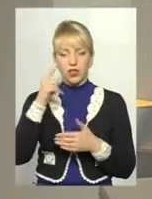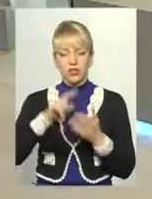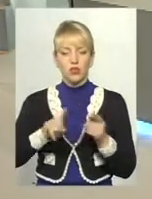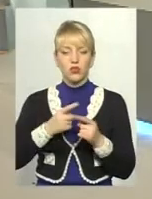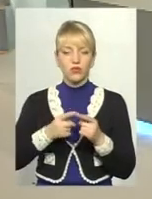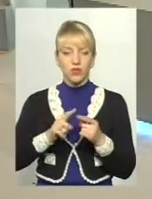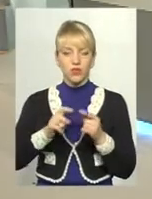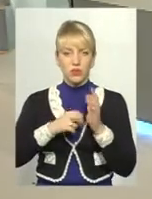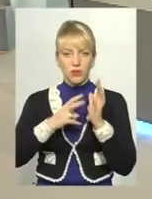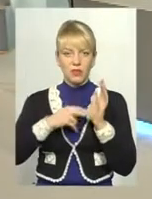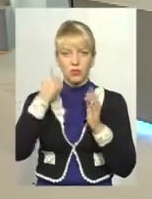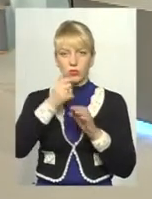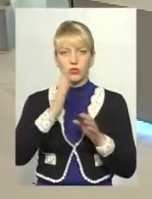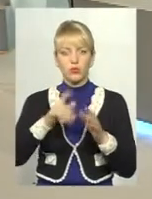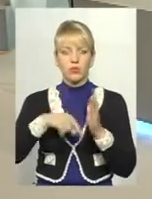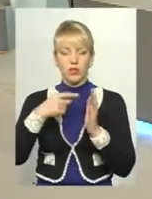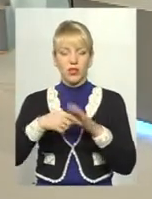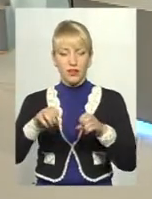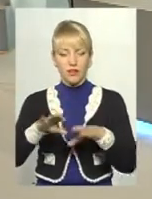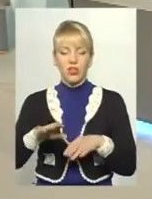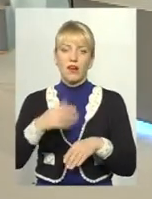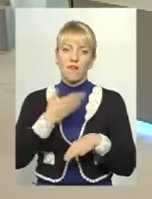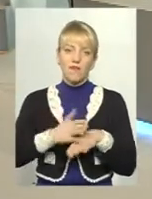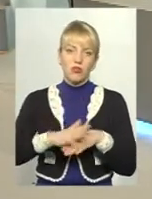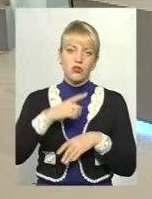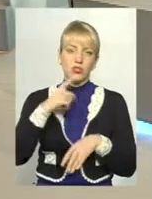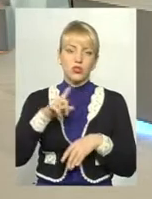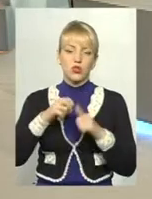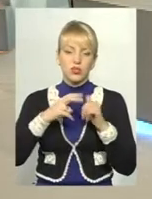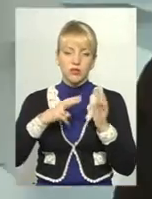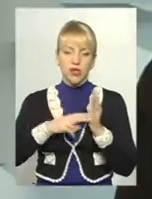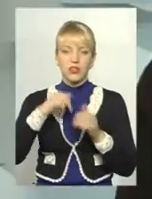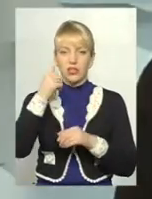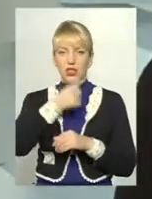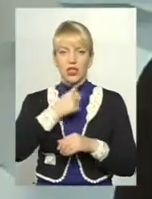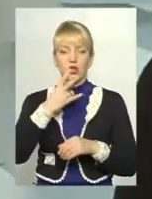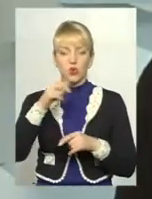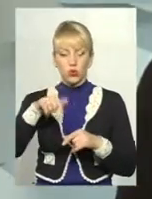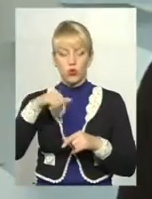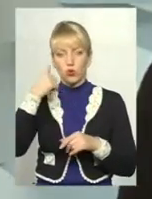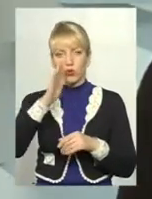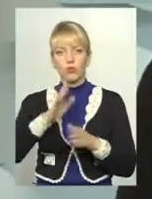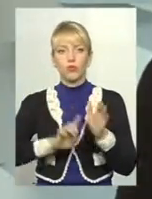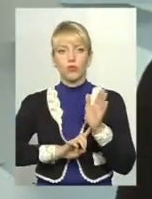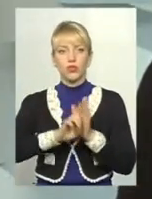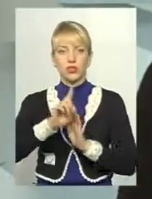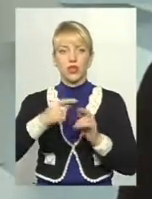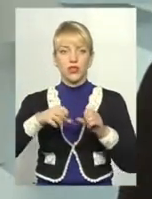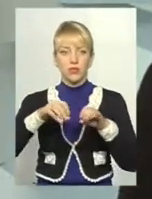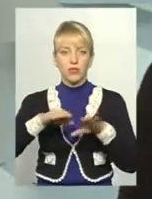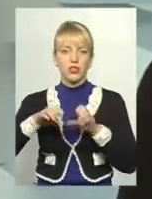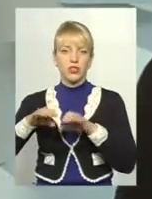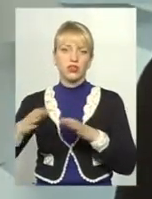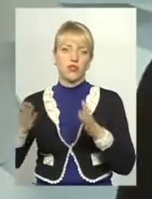Важко сказати, що це буде дійсно 17-й рік, але, принаймні, з цього року можна буде вже розпочати, якісь робити